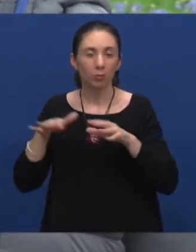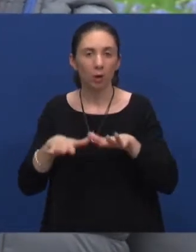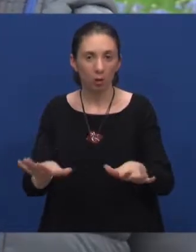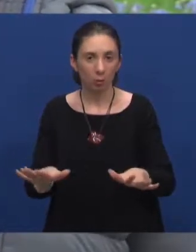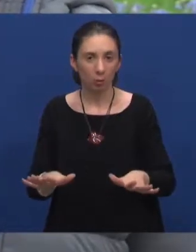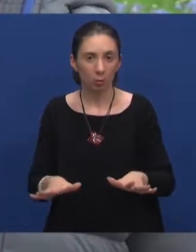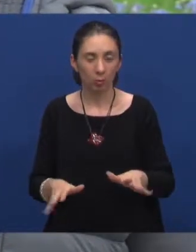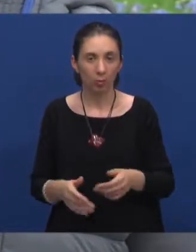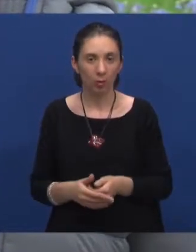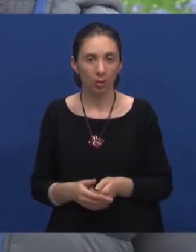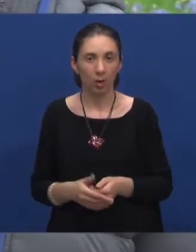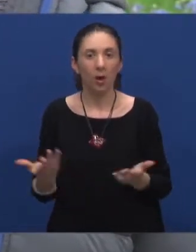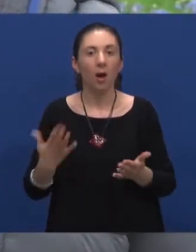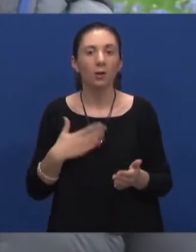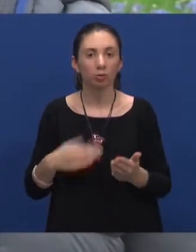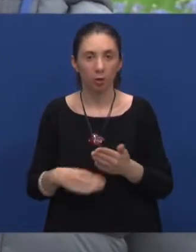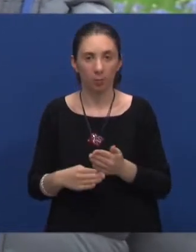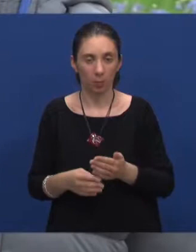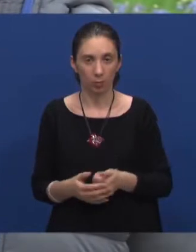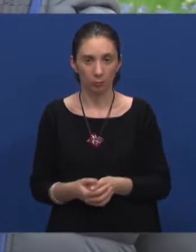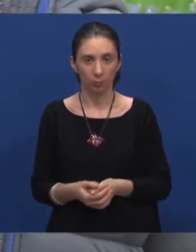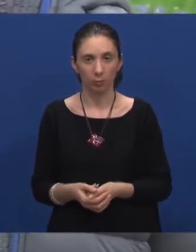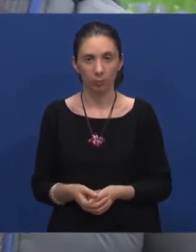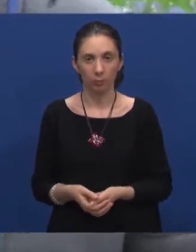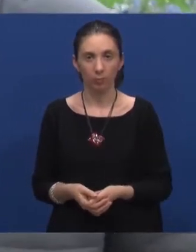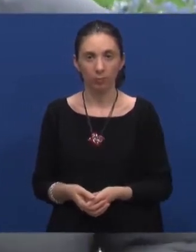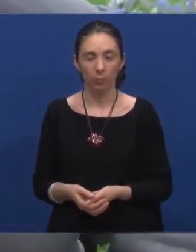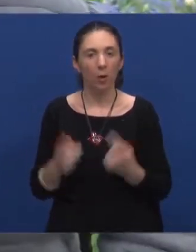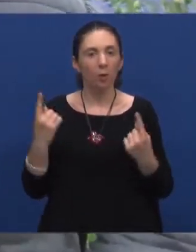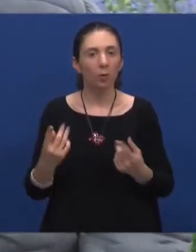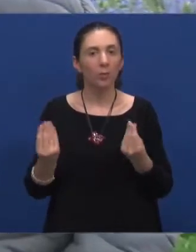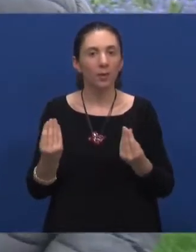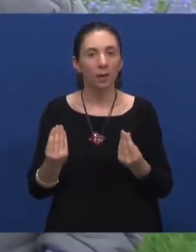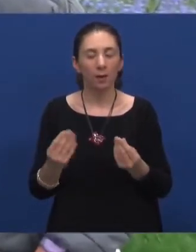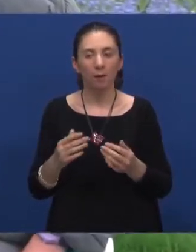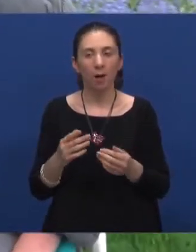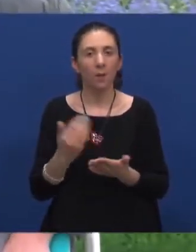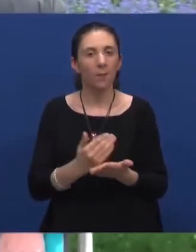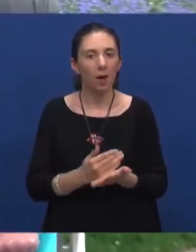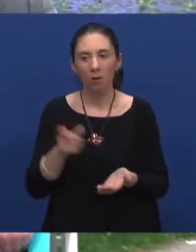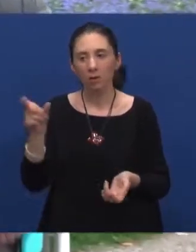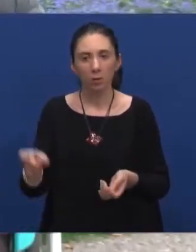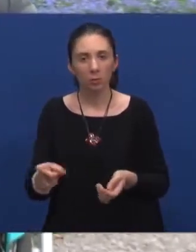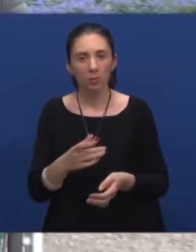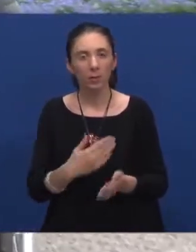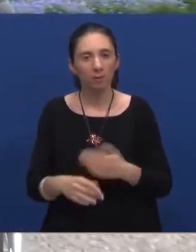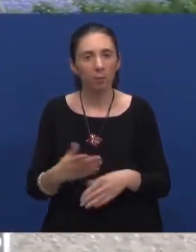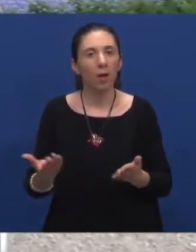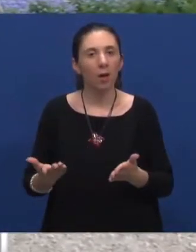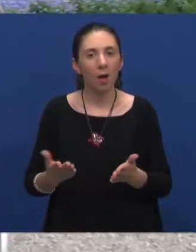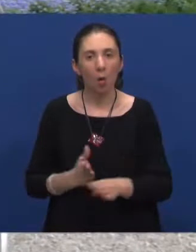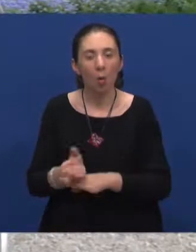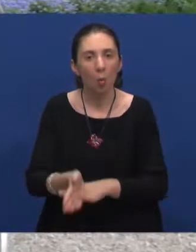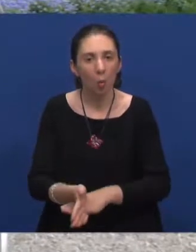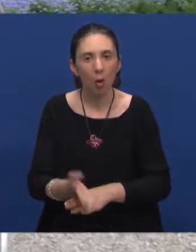kada žele pomoći. Postoje li neka univerzalna pravila za osobe s invaliditetom kako se